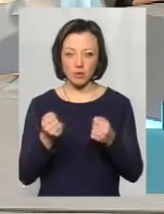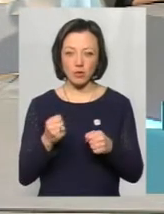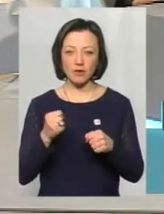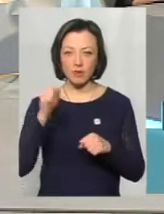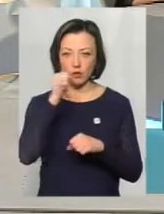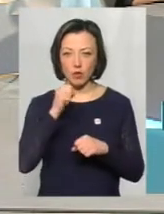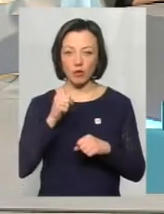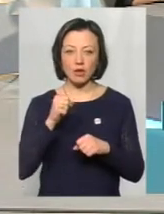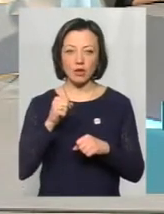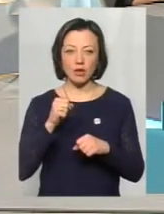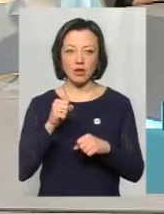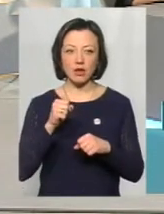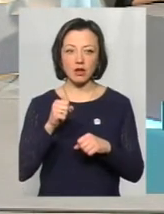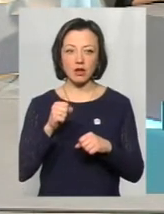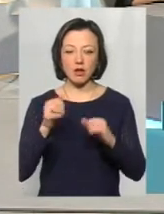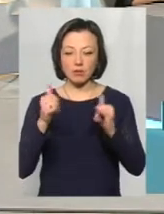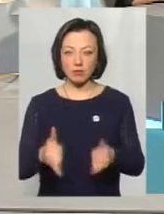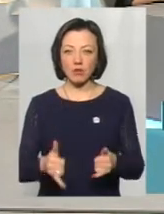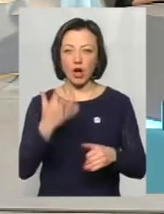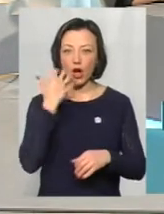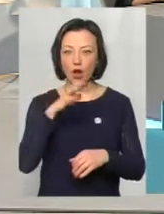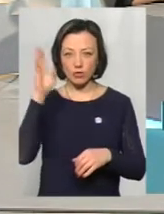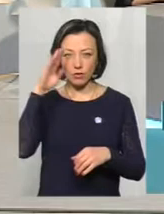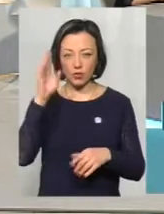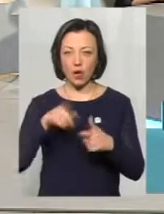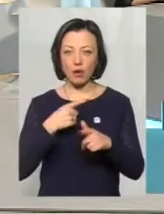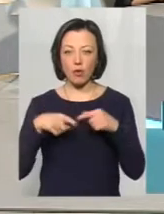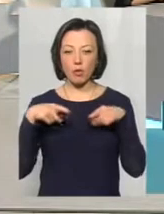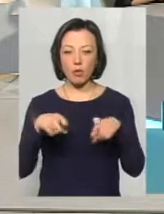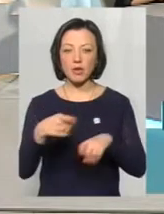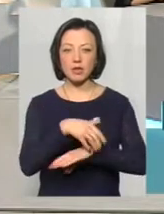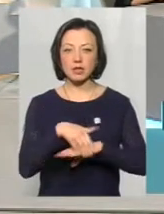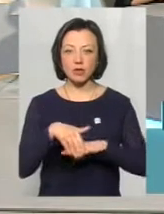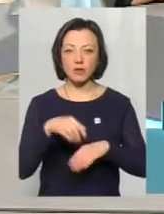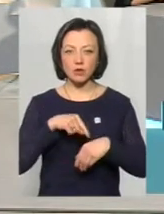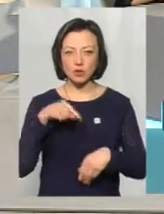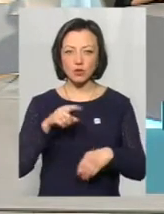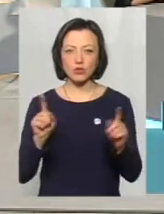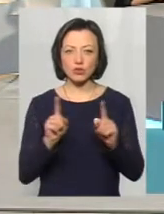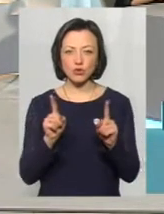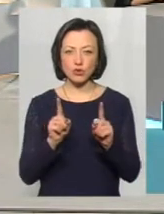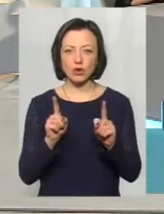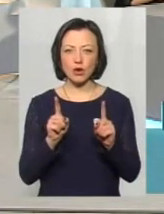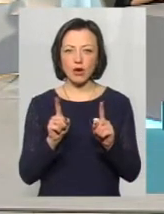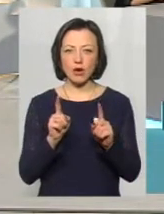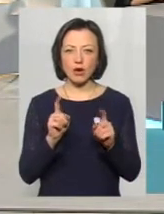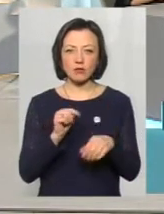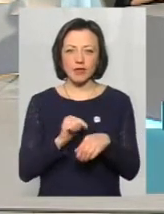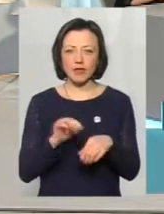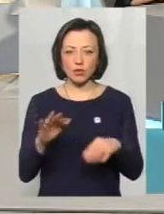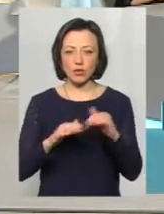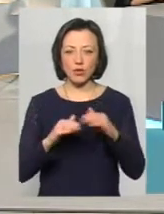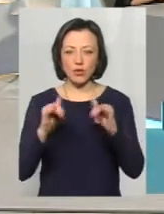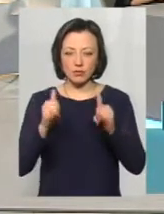відмороження, опускати кінцівки в гарячу воду. Або прибігли з вулиці, відчули, що оніміли кінцівки і